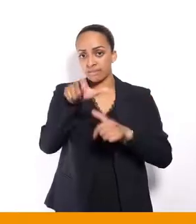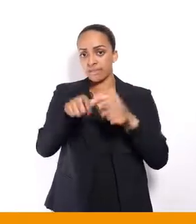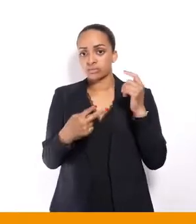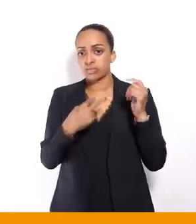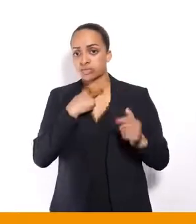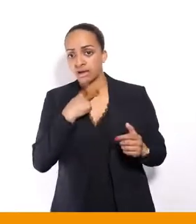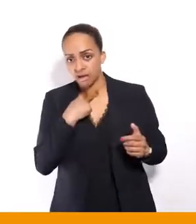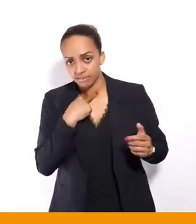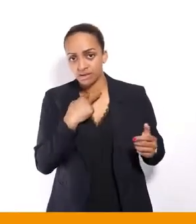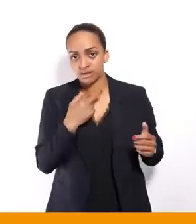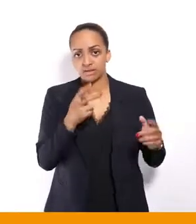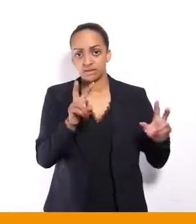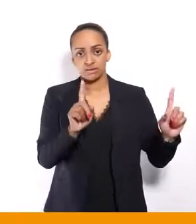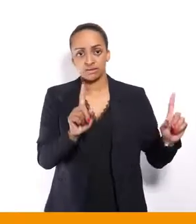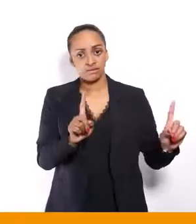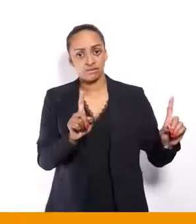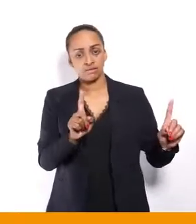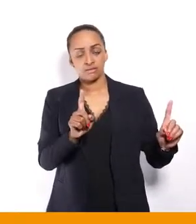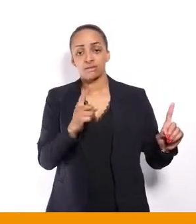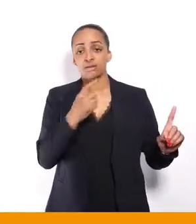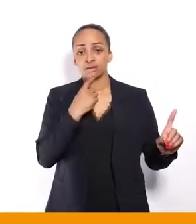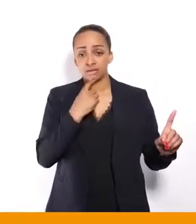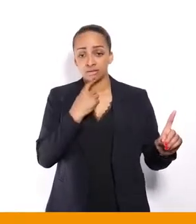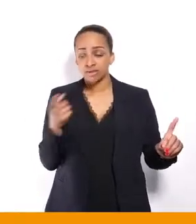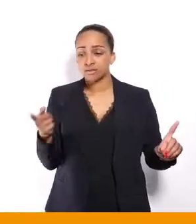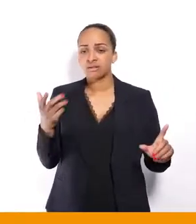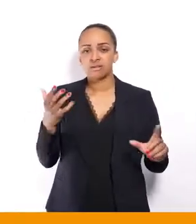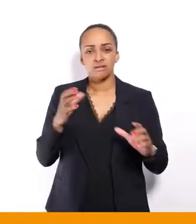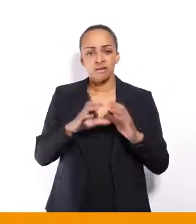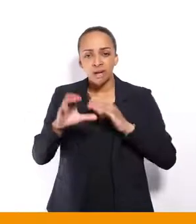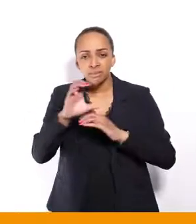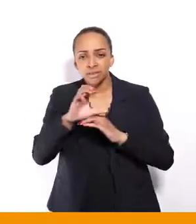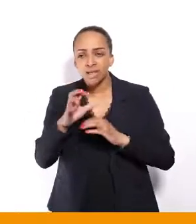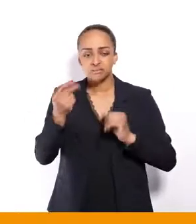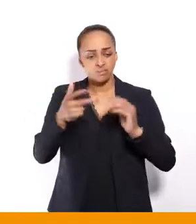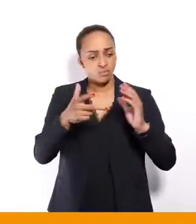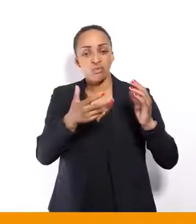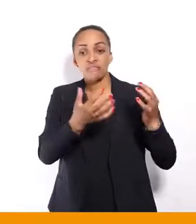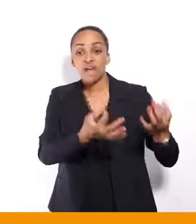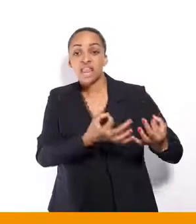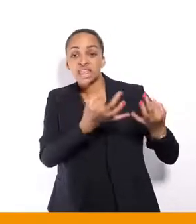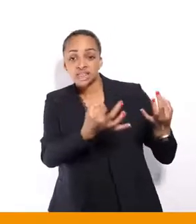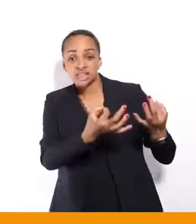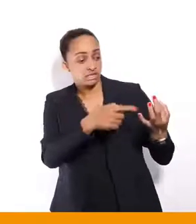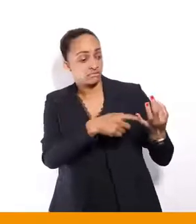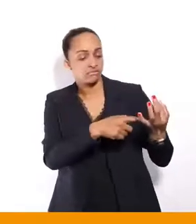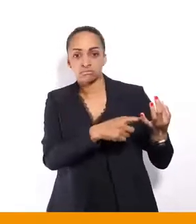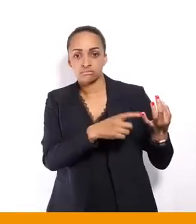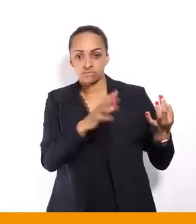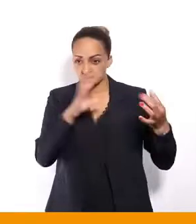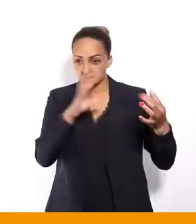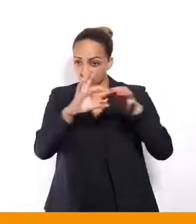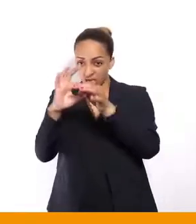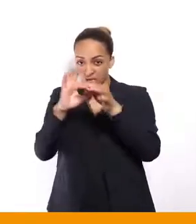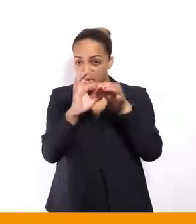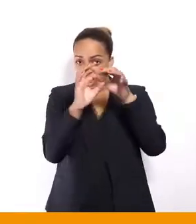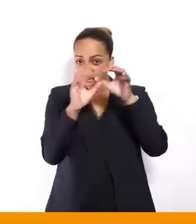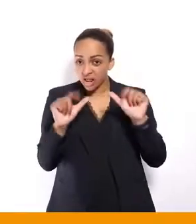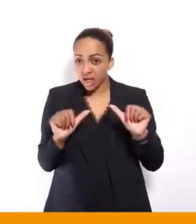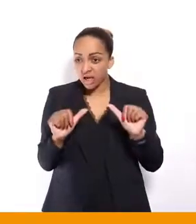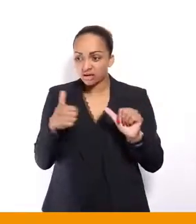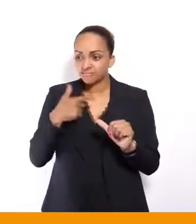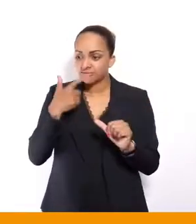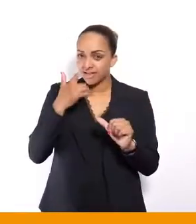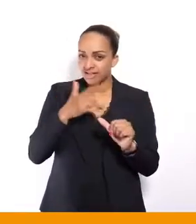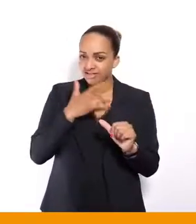validisme, entre lutte contre le capitalisme et contre le validisme, il nous semblait qu'il pouvait y avoir des liens. Et ça nous intéressait de